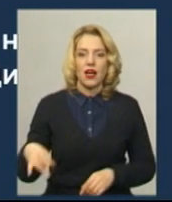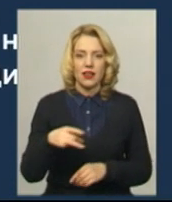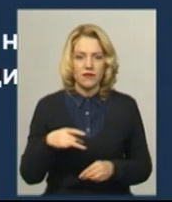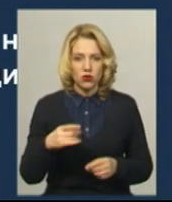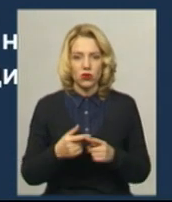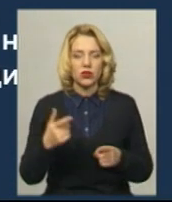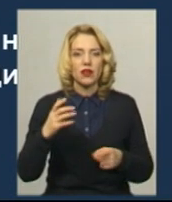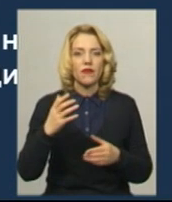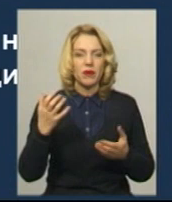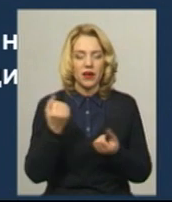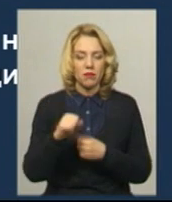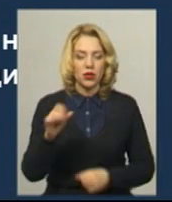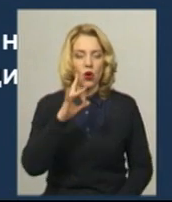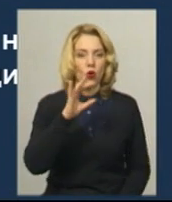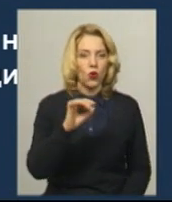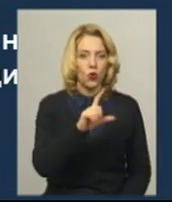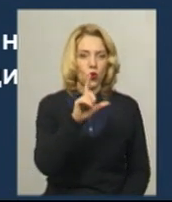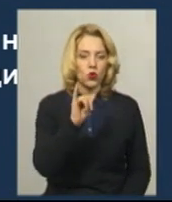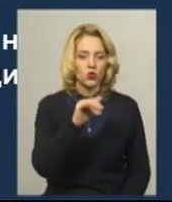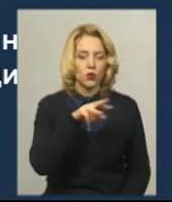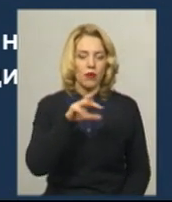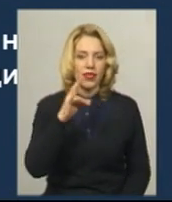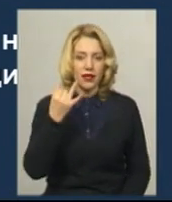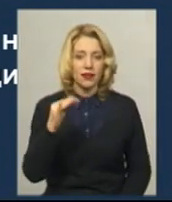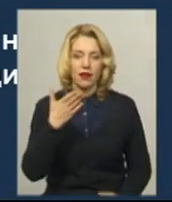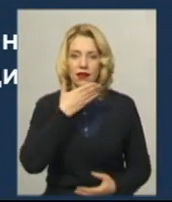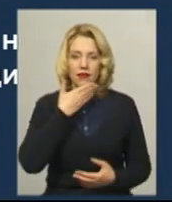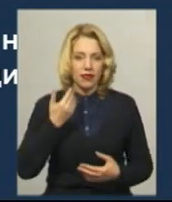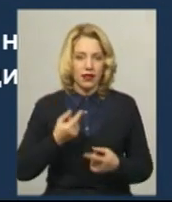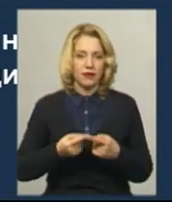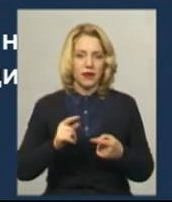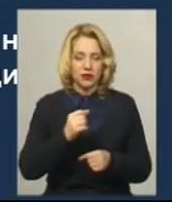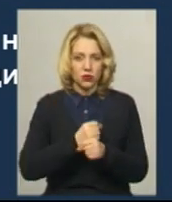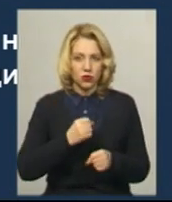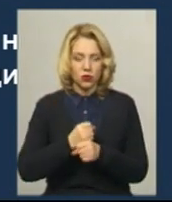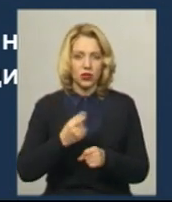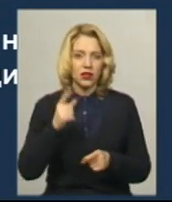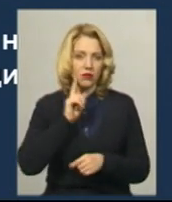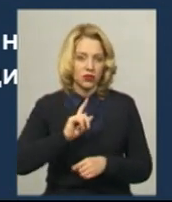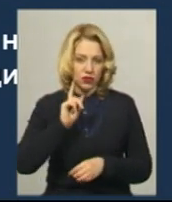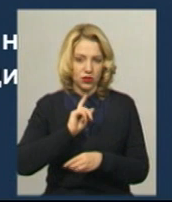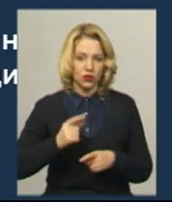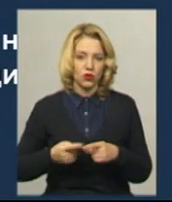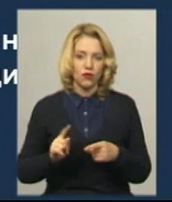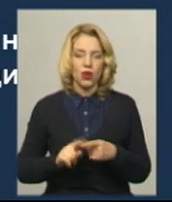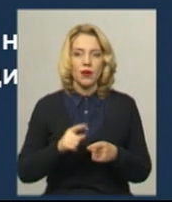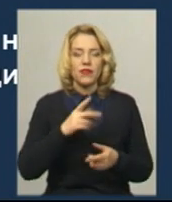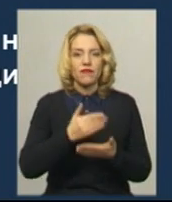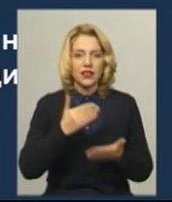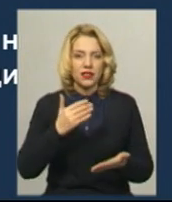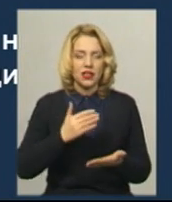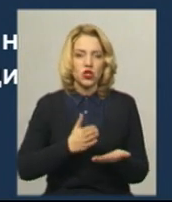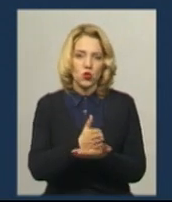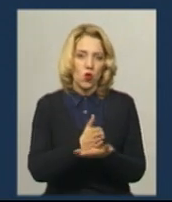Анатолій Розумний, тимчасово непрацюючий, який балотувався від партії «Слуга народу». Про це розповіла голова Заслучненської